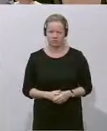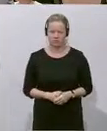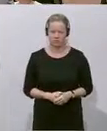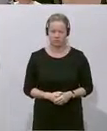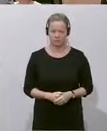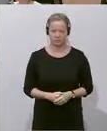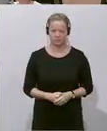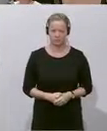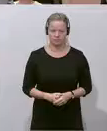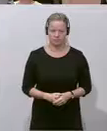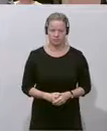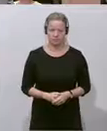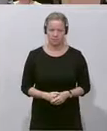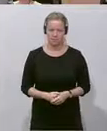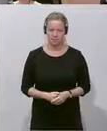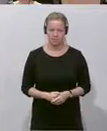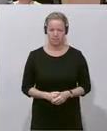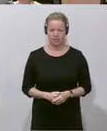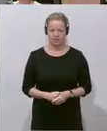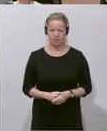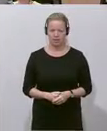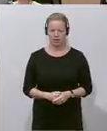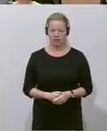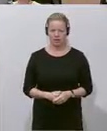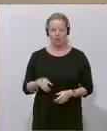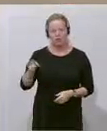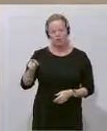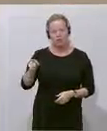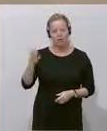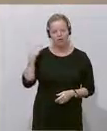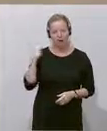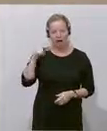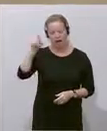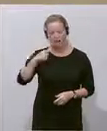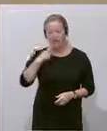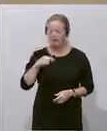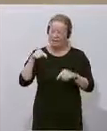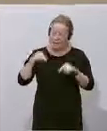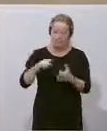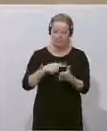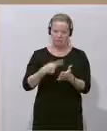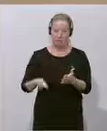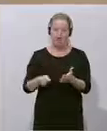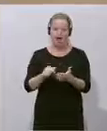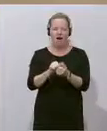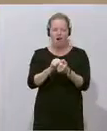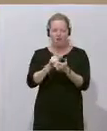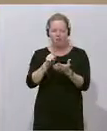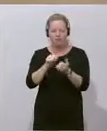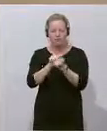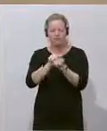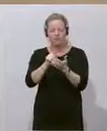Und wenn man treuherzig versichert, aber diesmal werden wir die Wahlkampfkosten sicher nicht